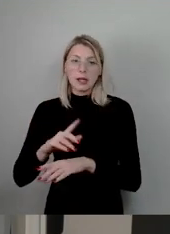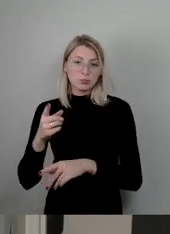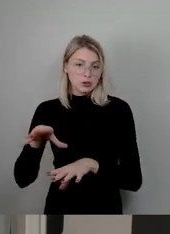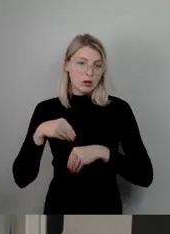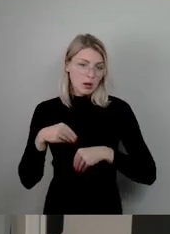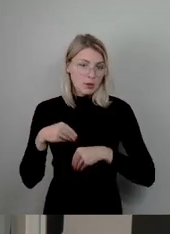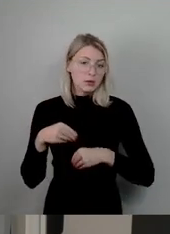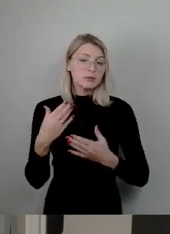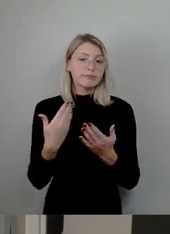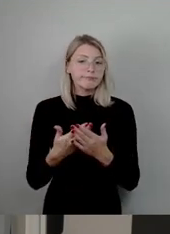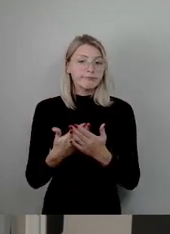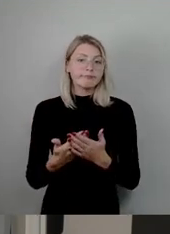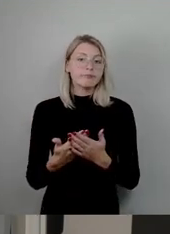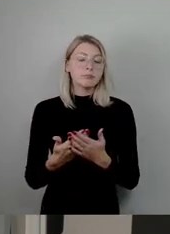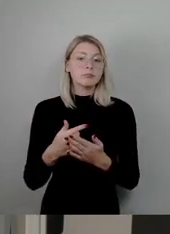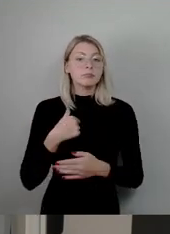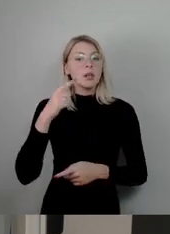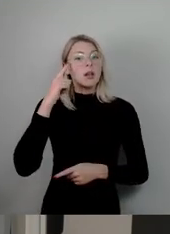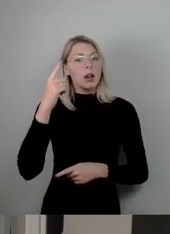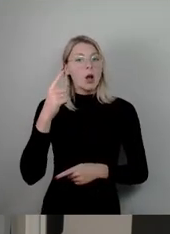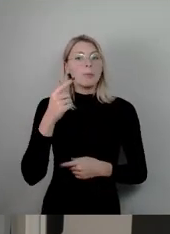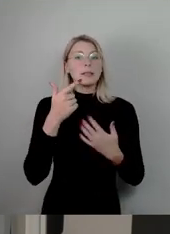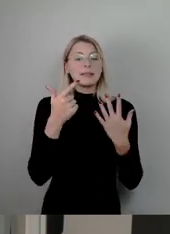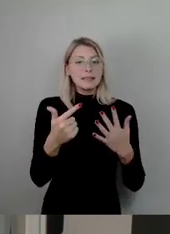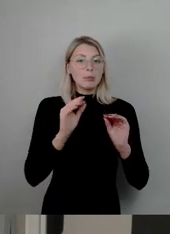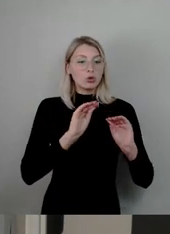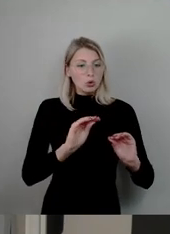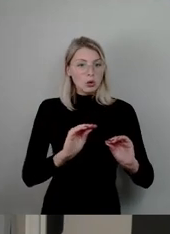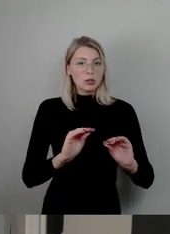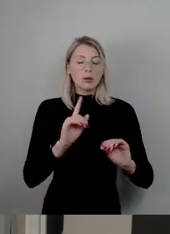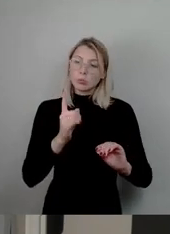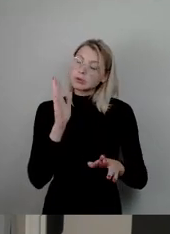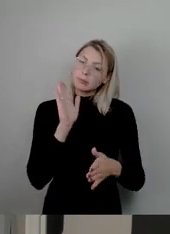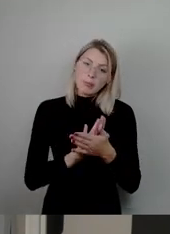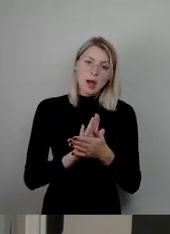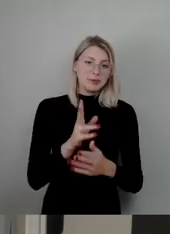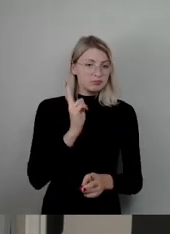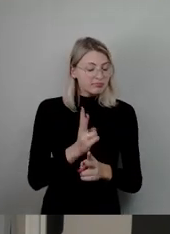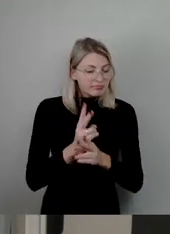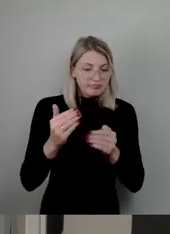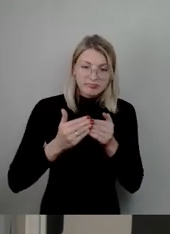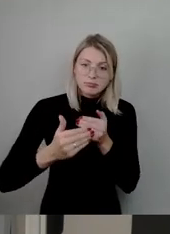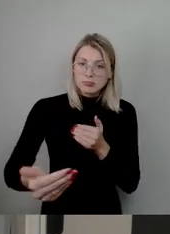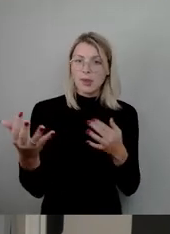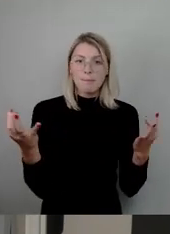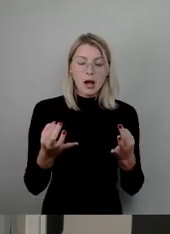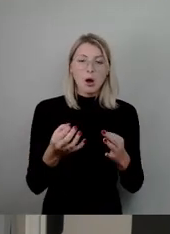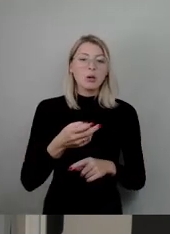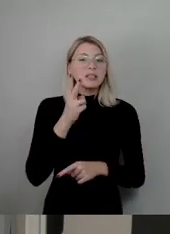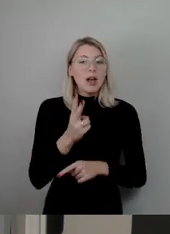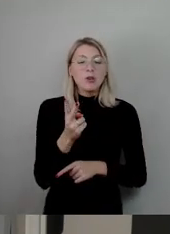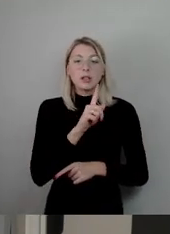Deswegen denken wir, diese sieben Kurse unbedingt erhalten werden müssen. 200.000 Euro wären dafür